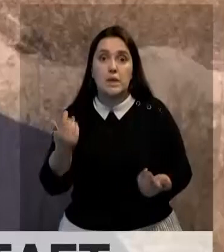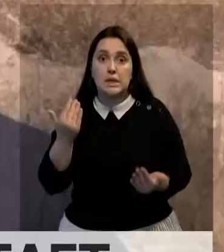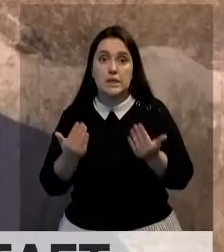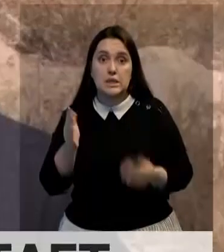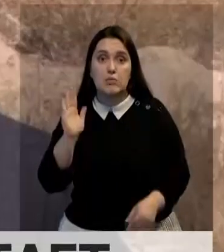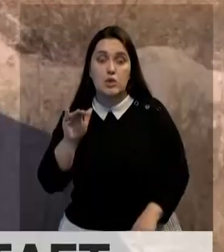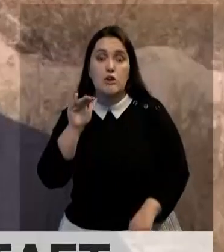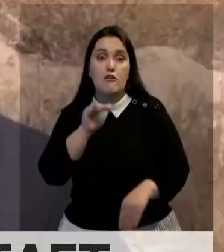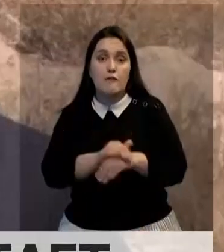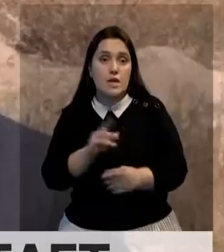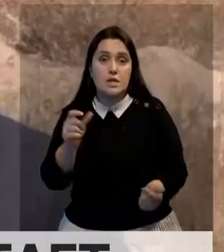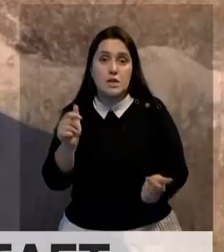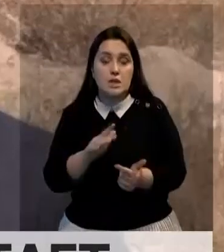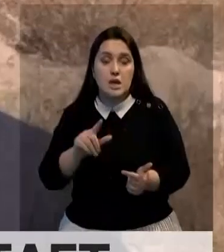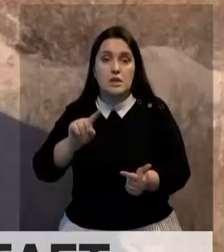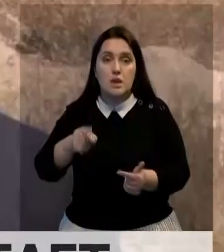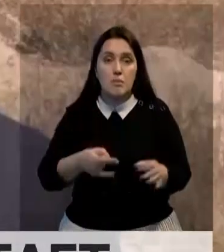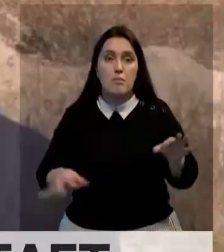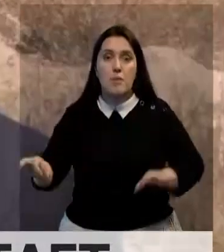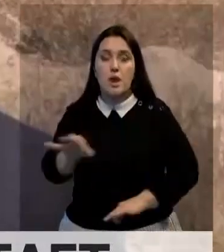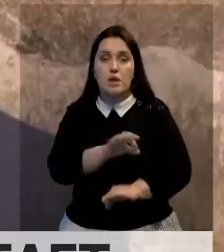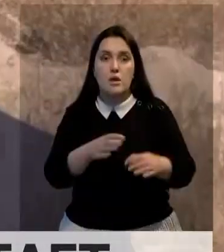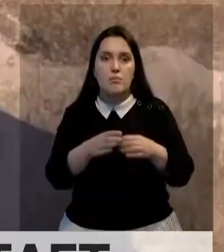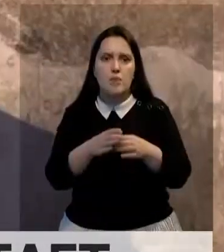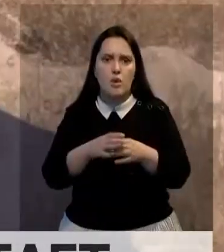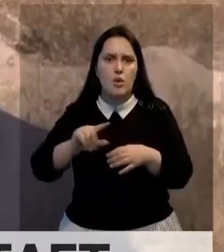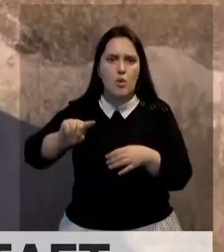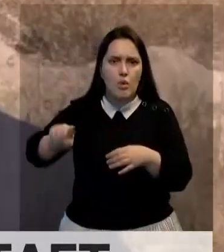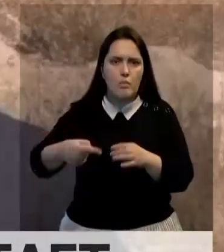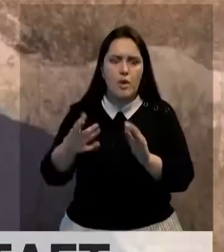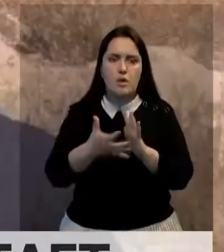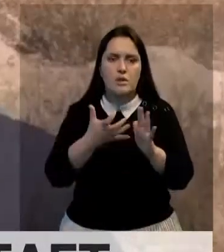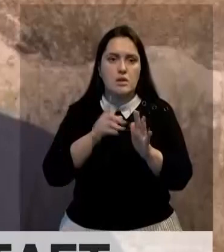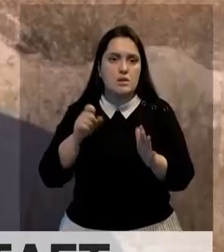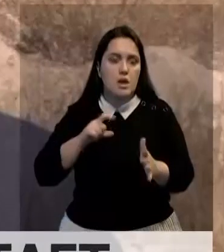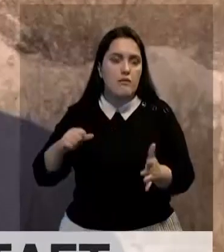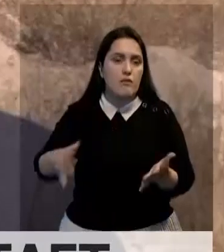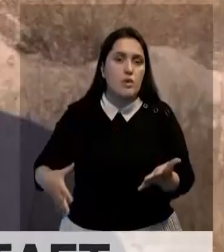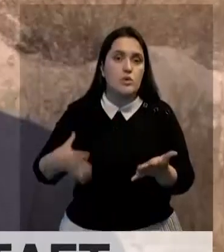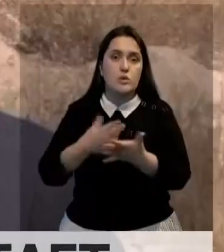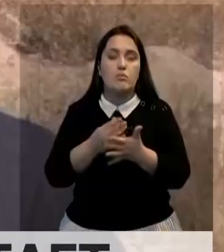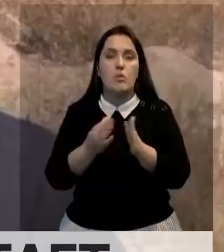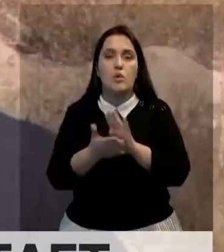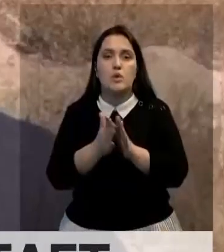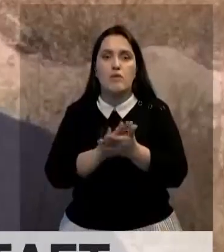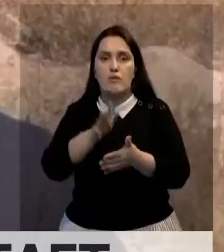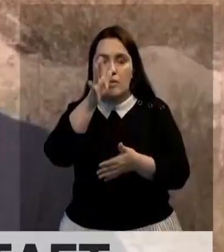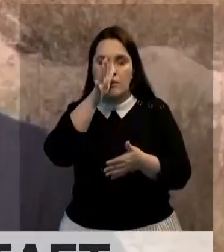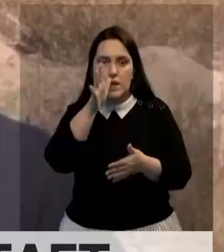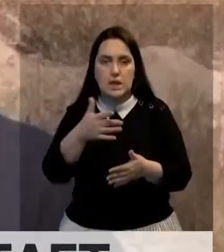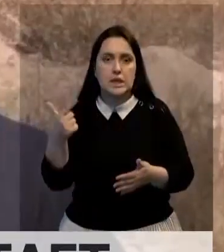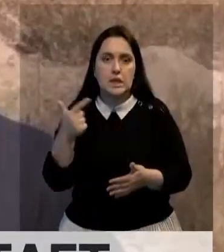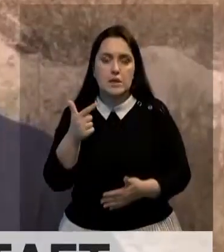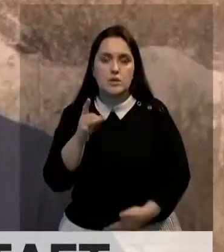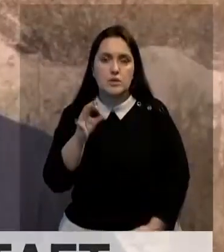выявлено, что он не соответствует требованиям проекта, то подрядчик обязан будет устранить все недочеты за свой счет. По договору действует пятилетний гарантийный срок.